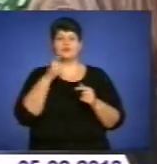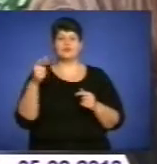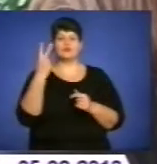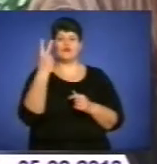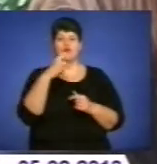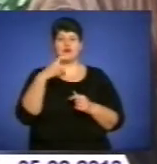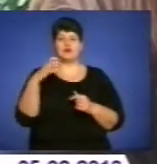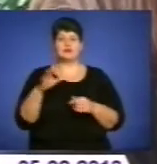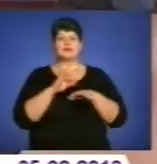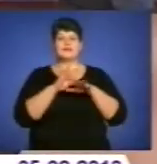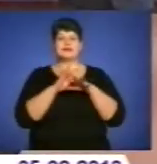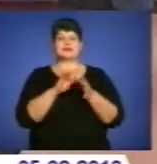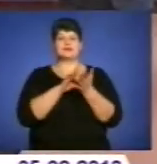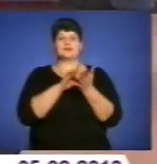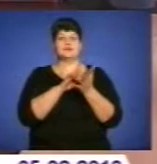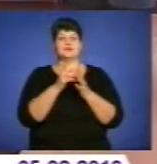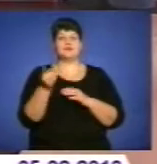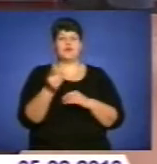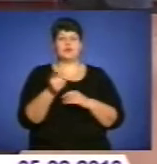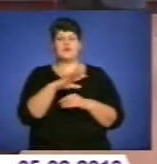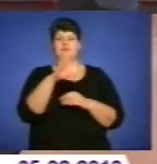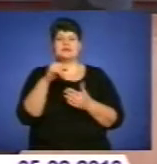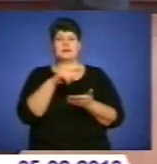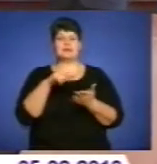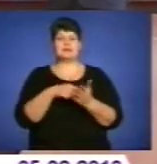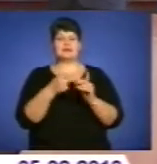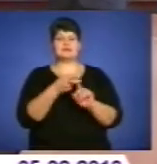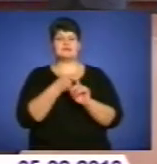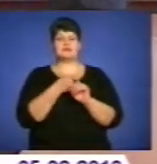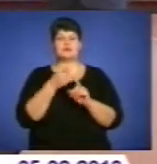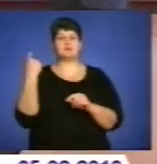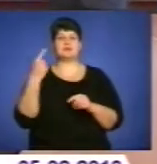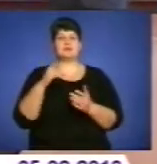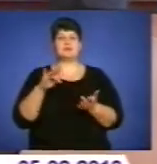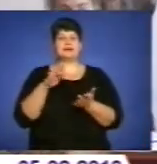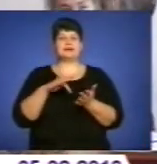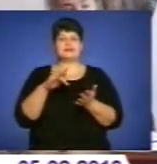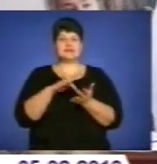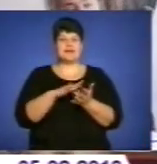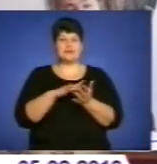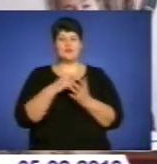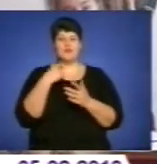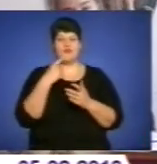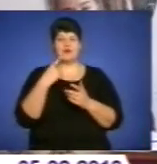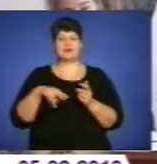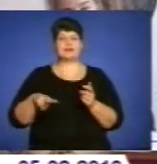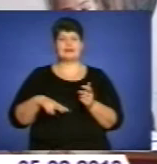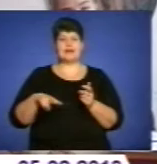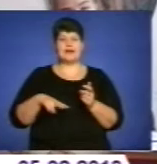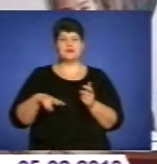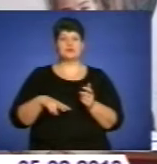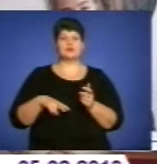екскурсію Тернополем. Усі питання стосуються обласного центру, розповідає директор Центру науково-освітніх інновацій та